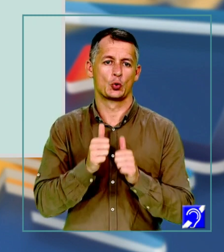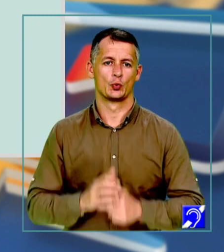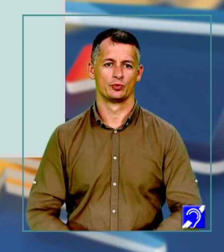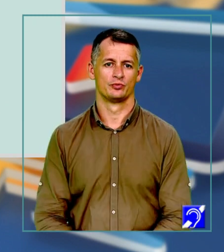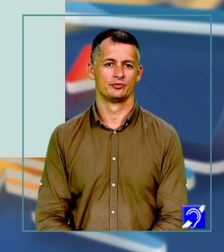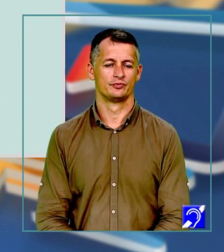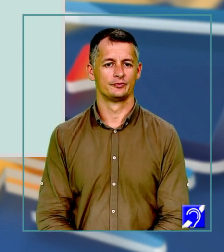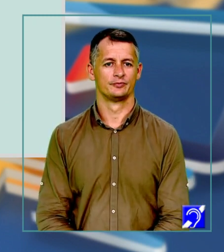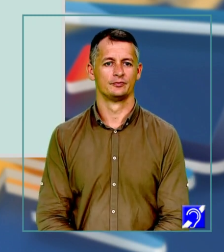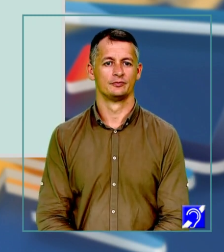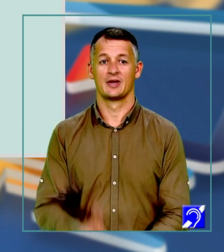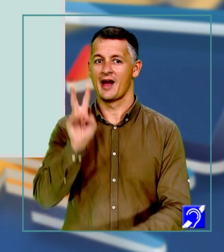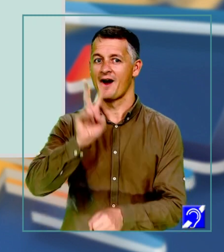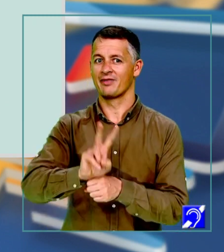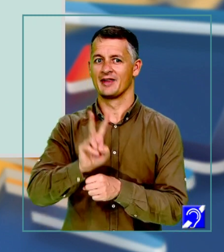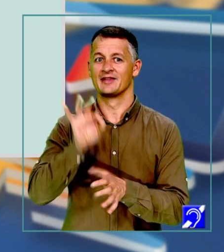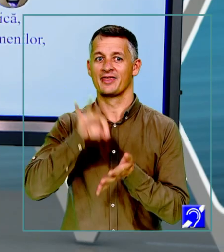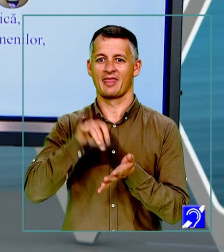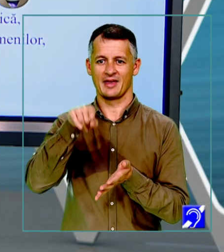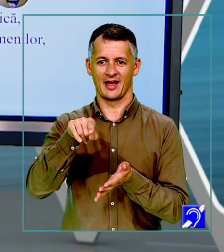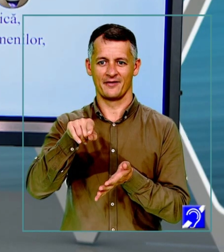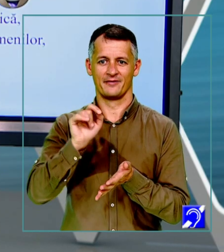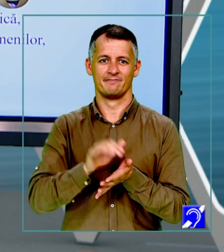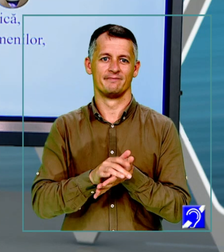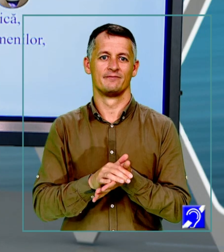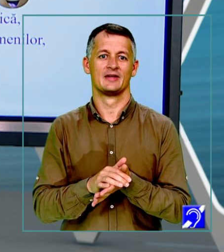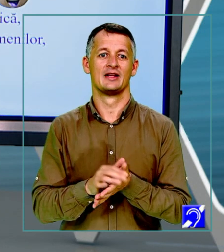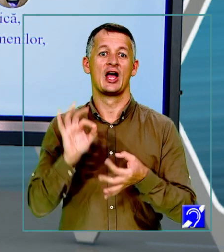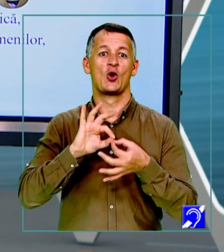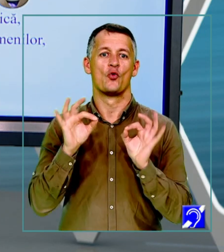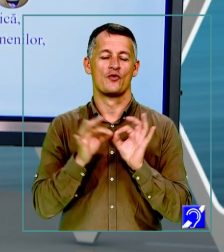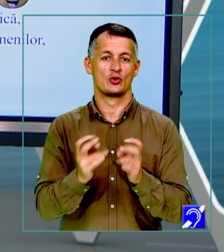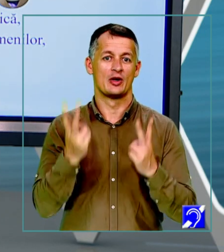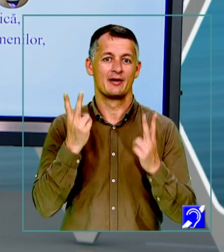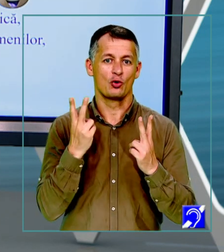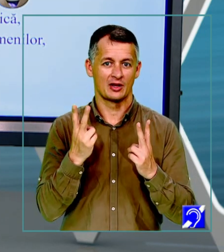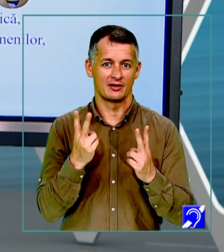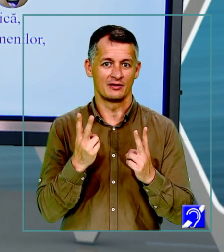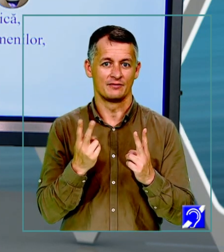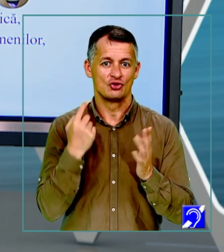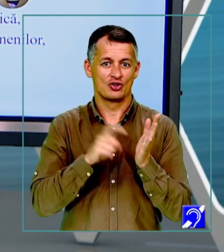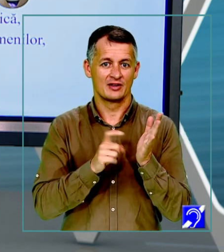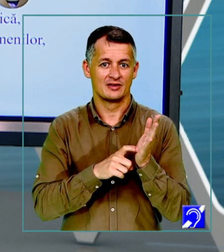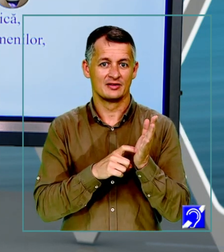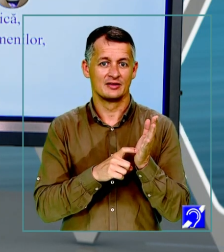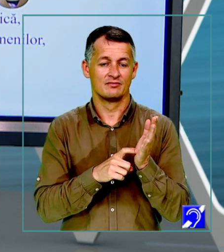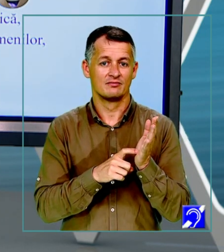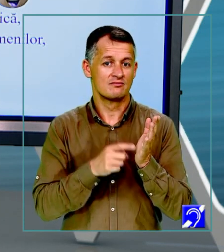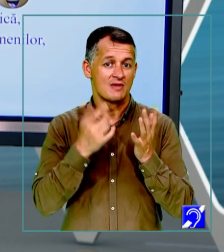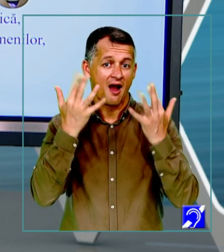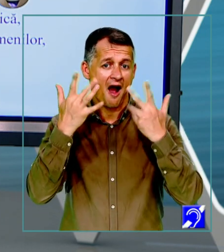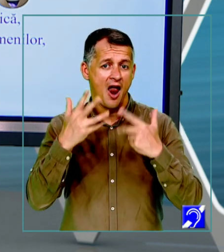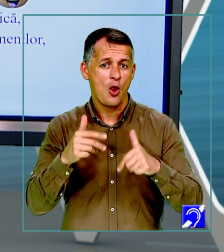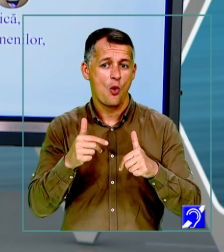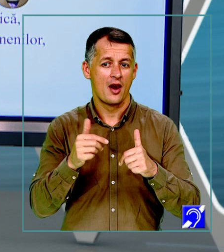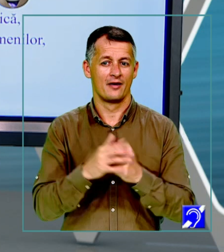Sportul Atenție și de data aceasta la cuvântul cheie din cerință. Statistic. De